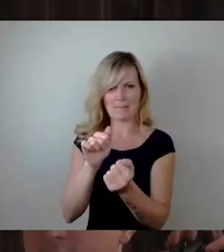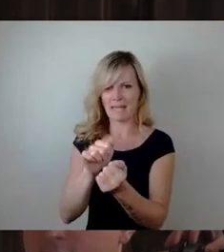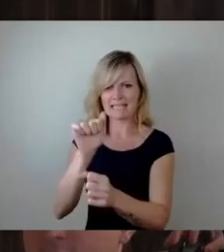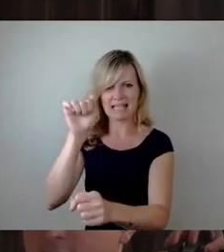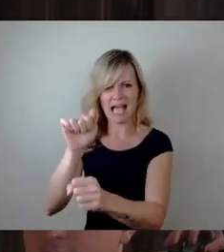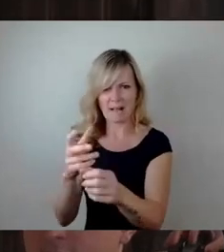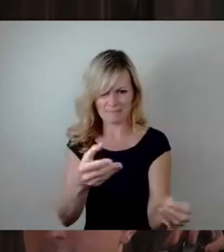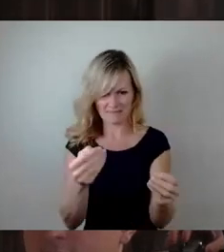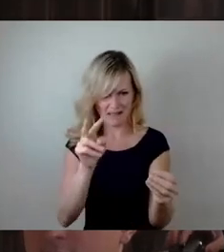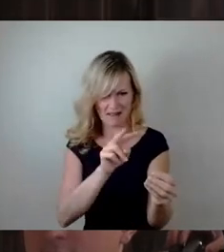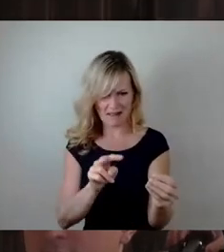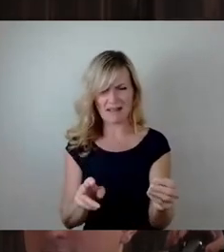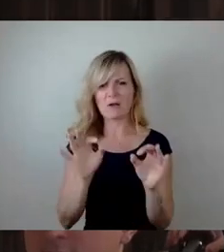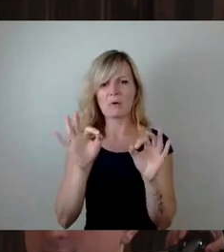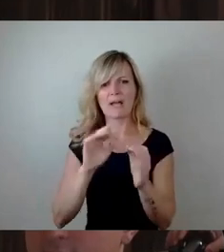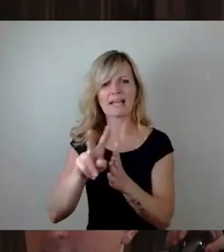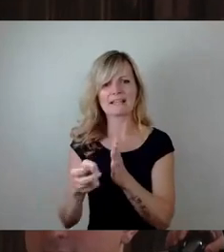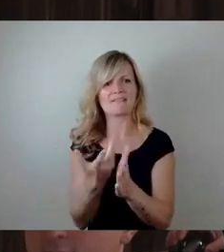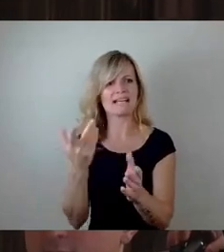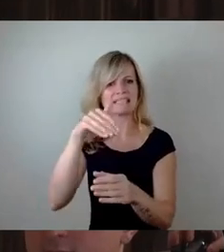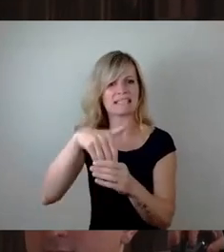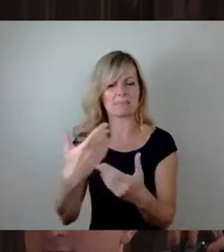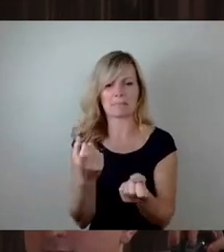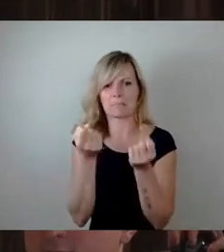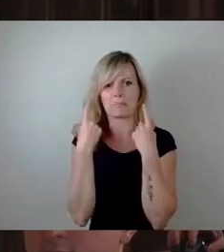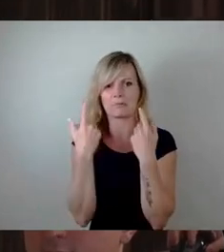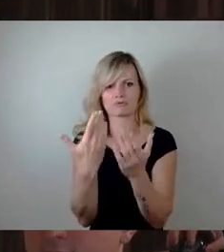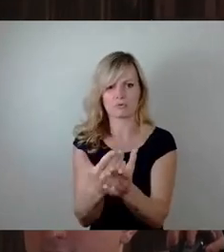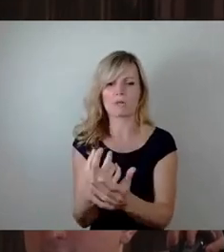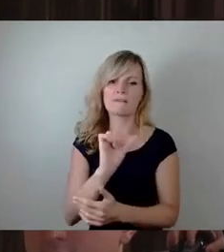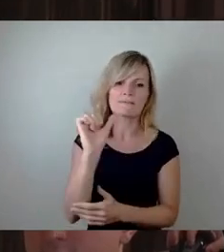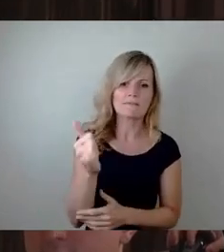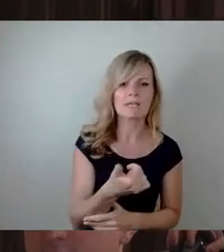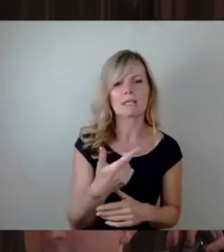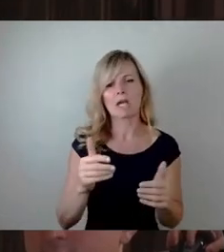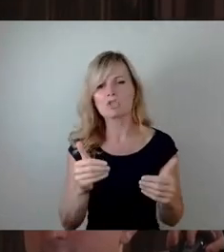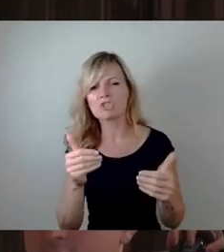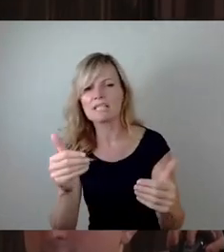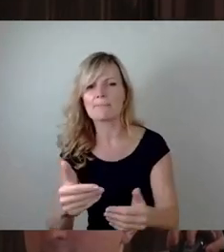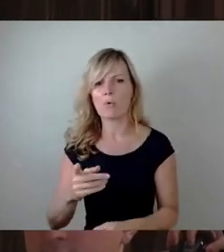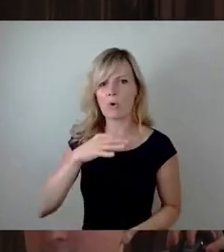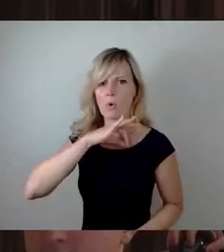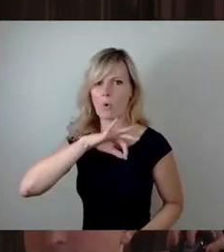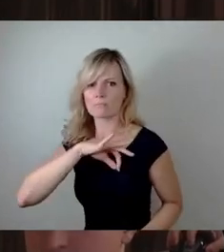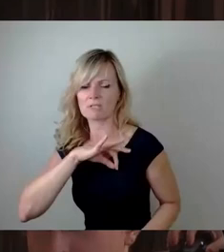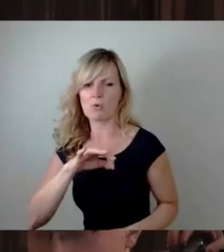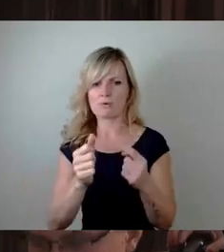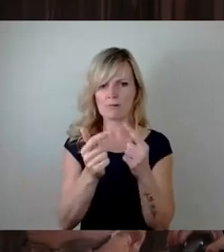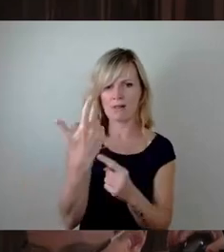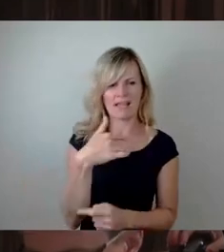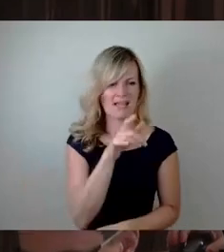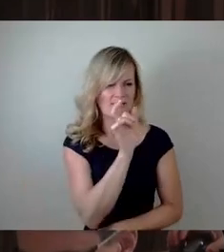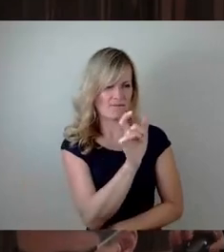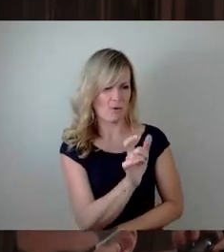wiederzugeben, was drinsteht. Schon wieder ist von Filz, Schiebung, gar Korruption die Rede. Wörter, mit denen wir